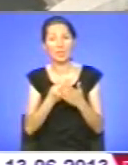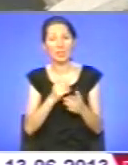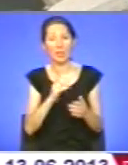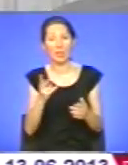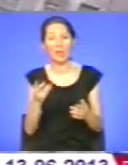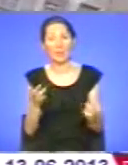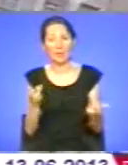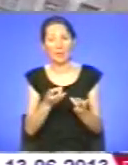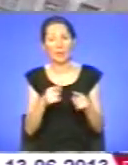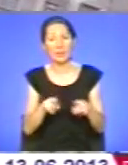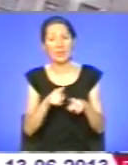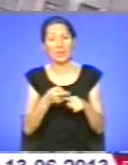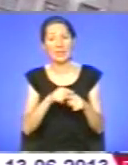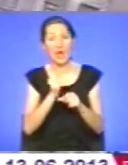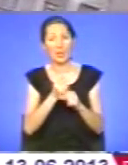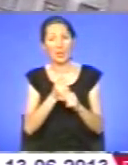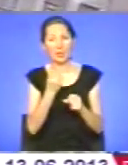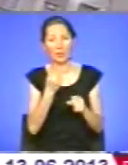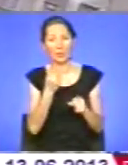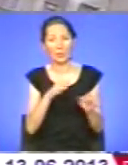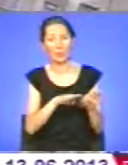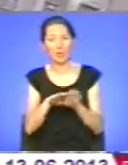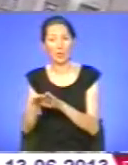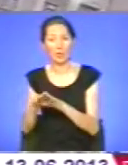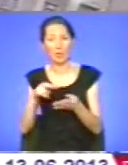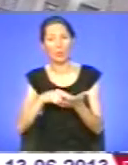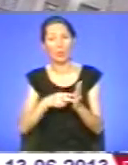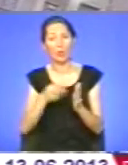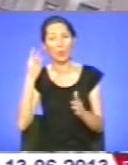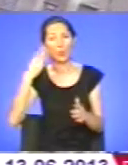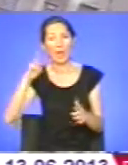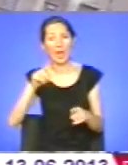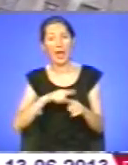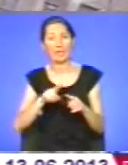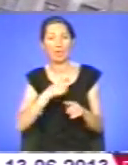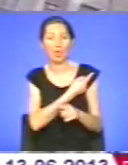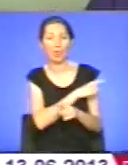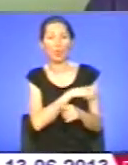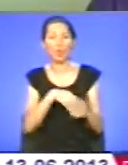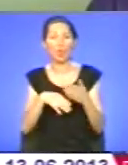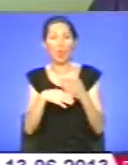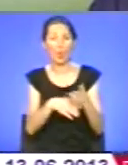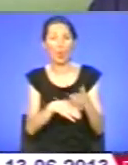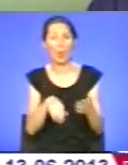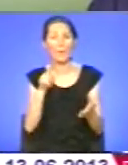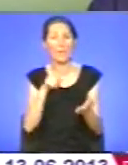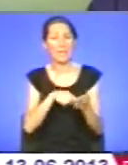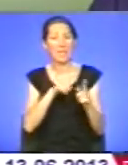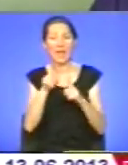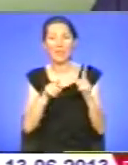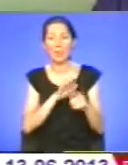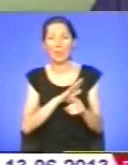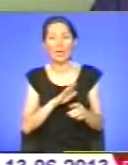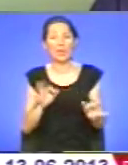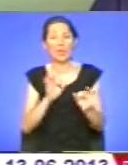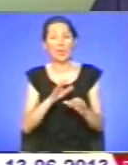це відбуватиметься. На вторинному рівні планують модернізувати екстрену медичну допомогу. Мета реформи – нічого